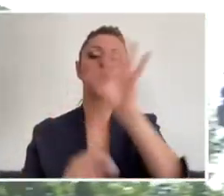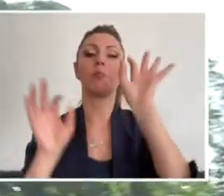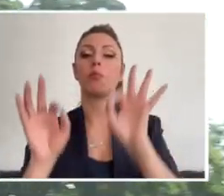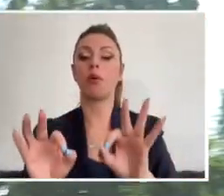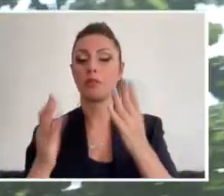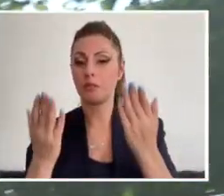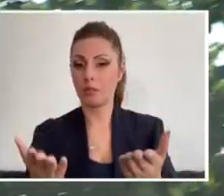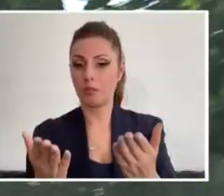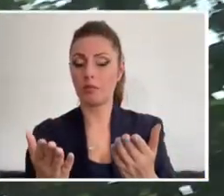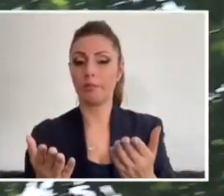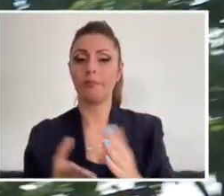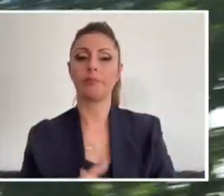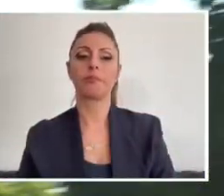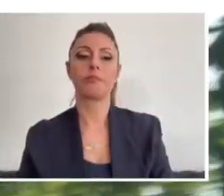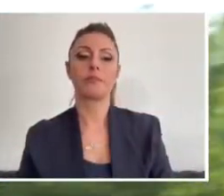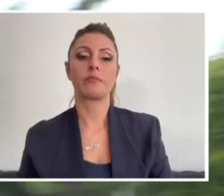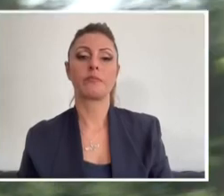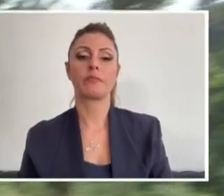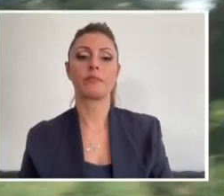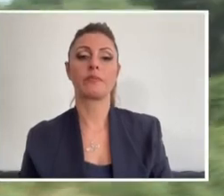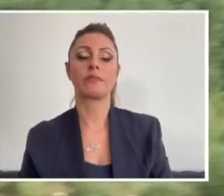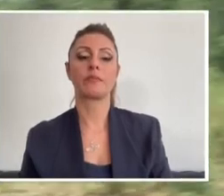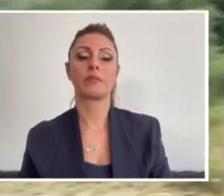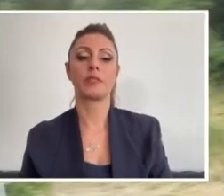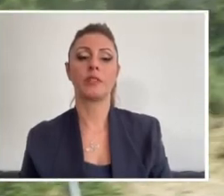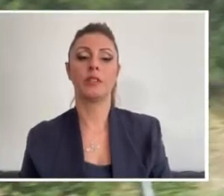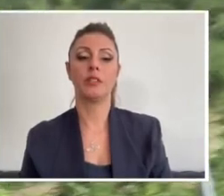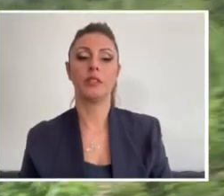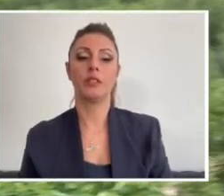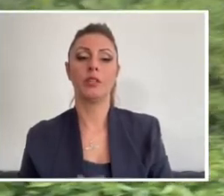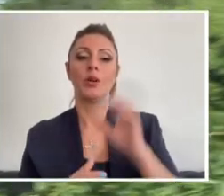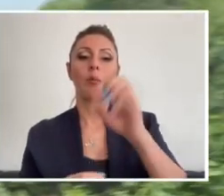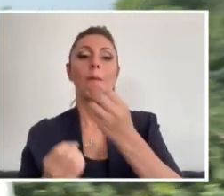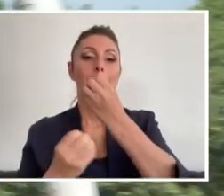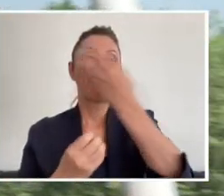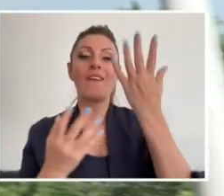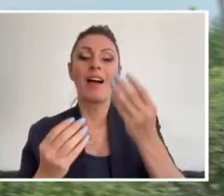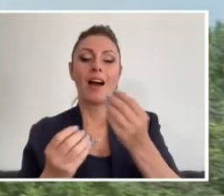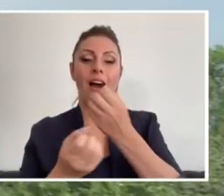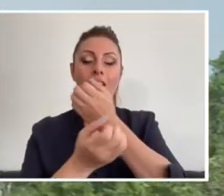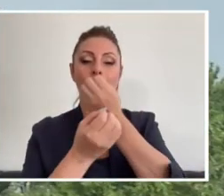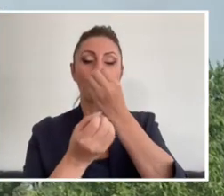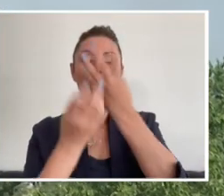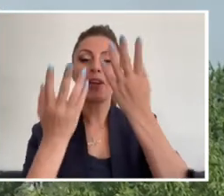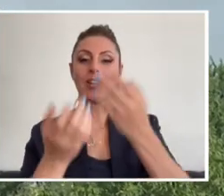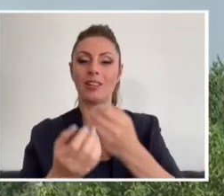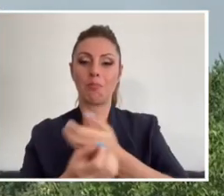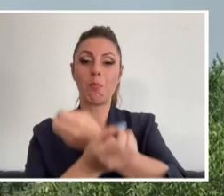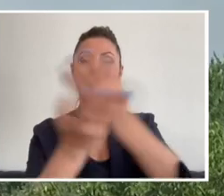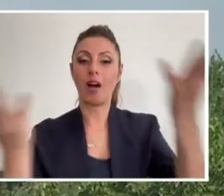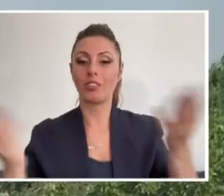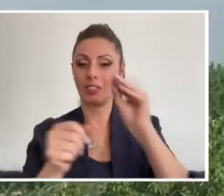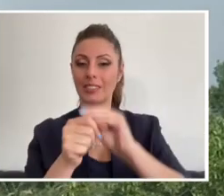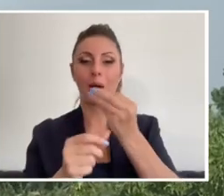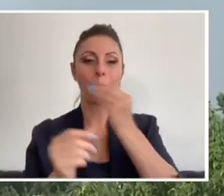metreler kaldı. Bakın, burası meyve ağaçlarının, meyve bahçelerinin bulunduğu yer. Yaklaşık 10-15 metre